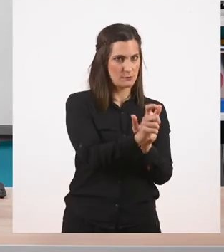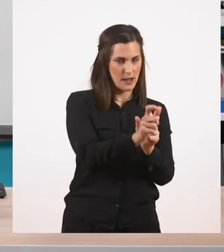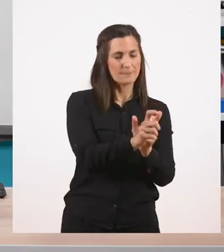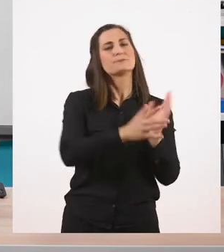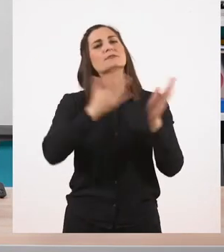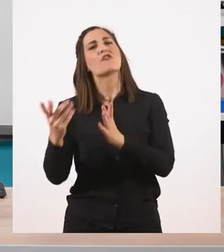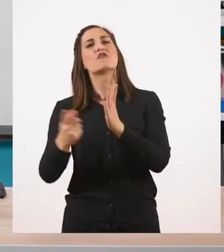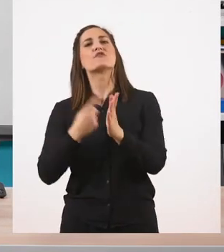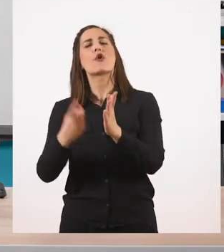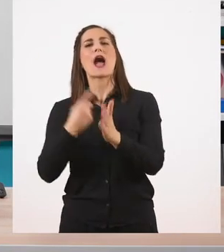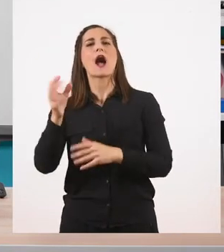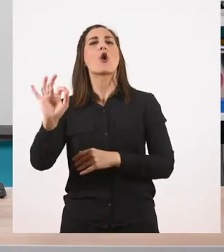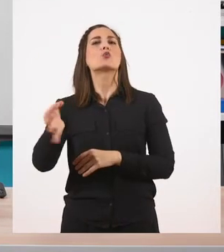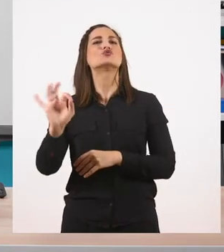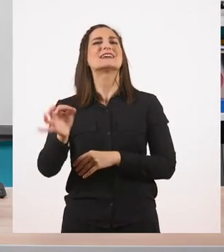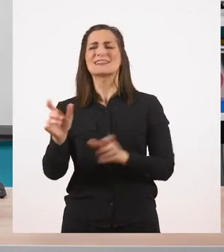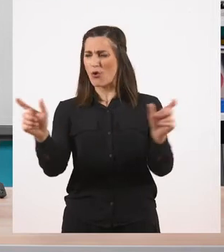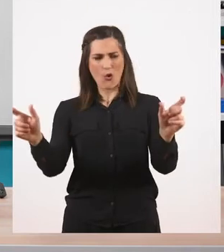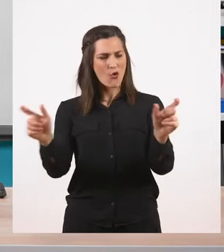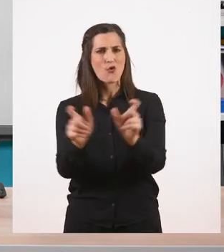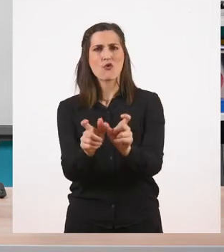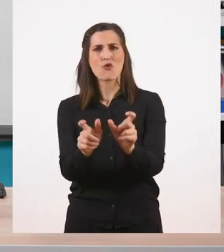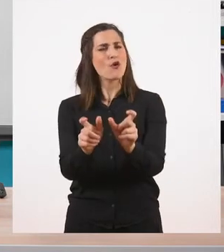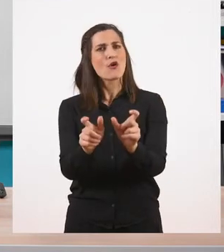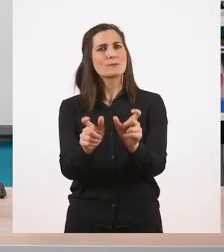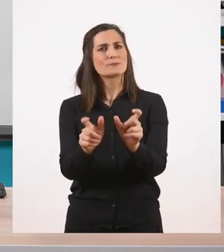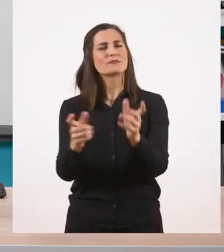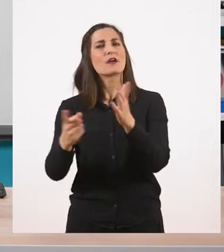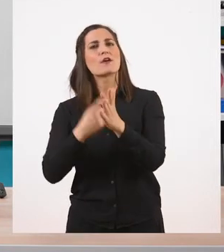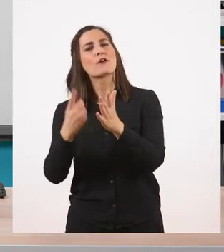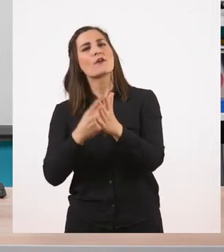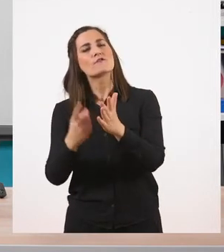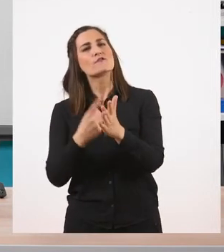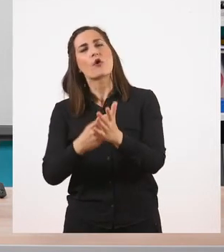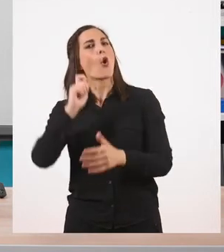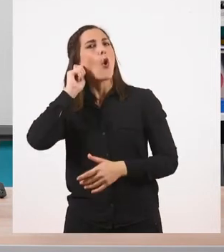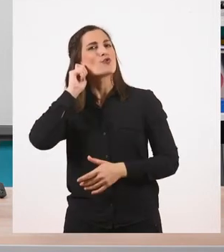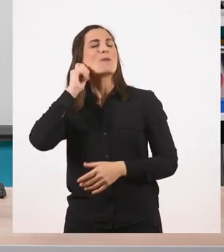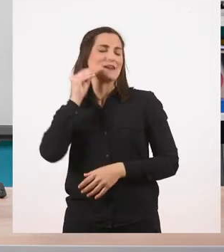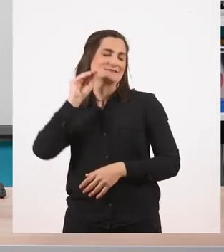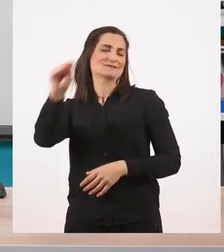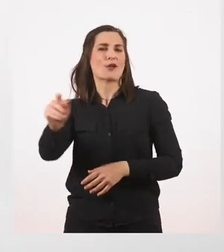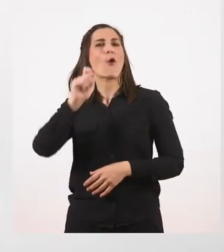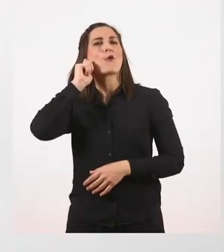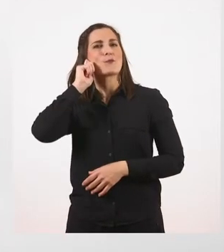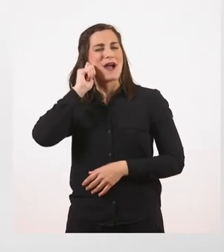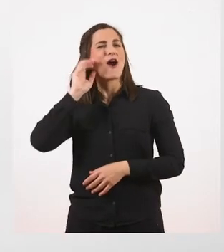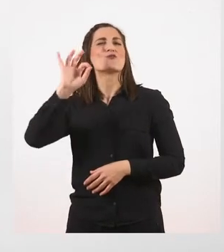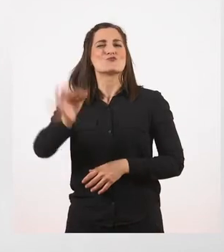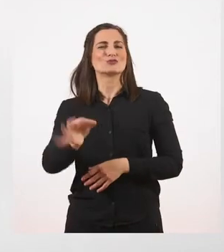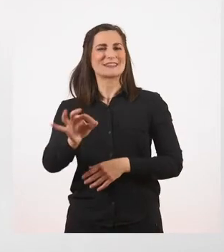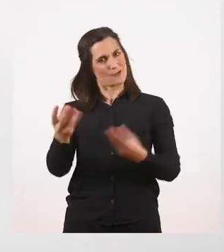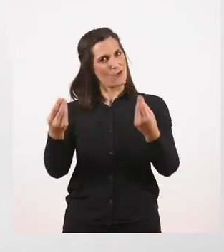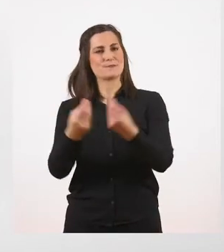ουσιαστικό φορά. Άρα πού θα το βάλουμε αυτό παιδιά, επειδή το φορά είναι όνομα, θα το βάλουμε στα ονόματα. Κάθε φορά του